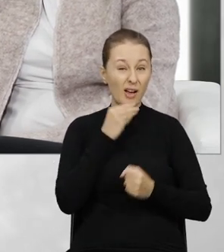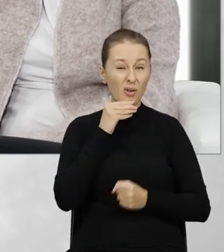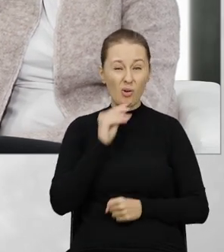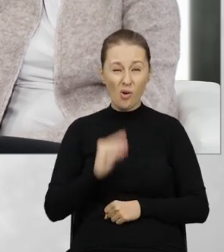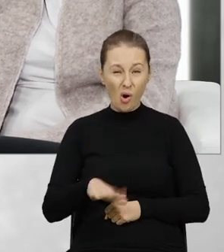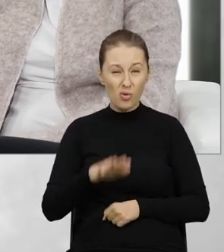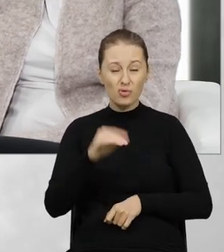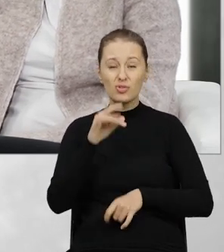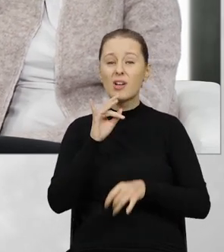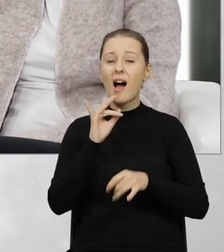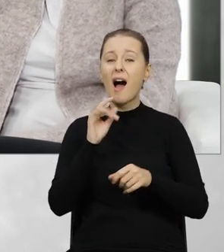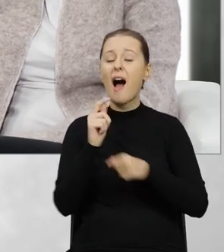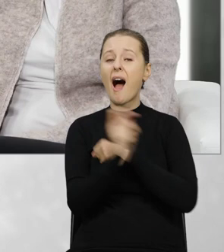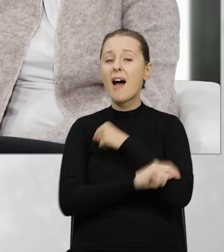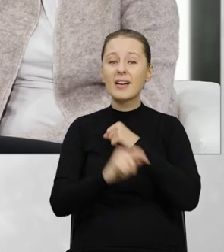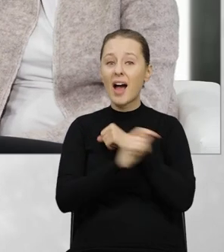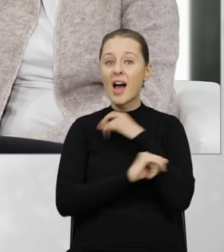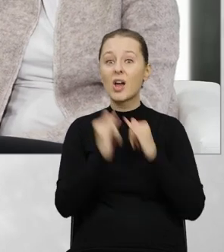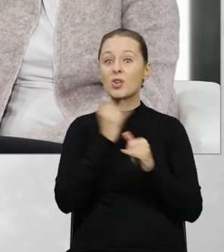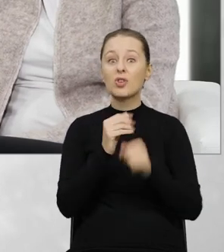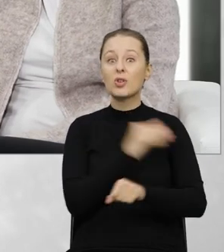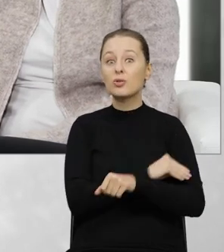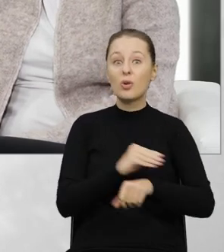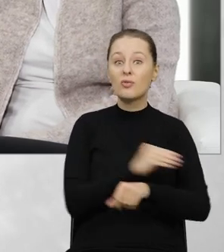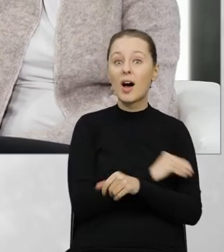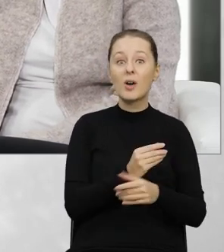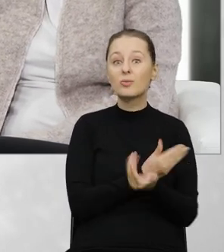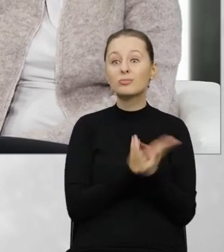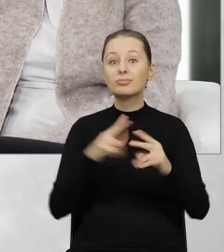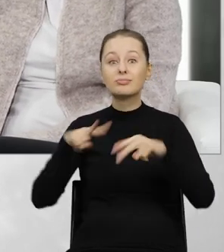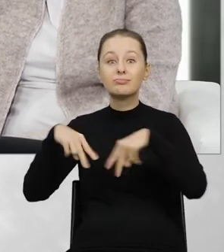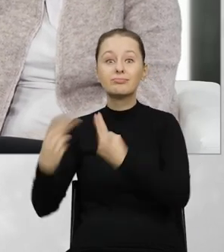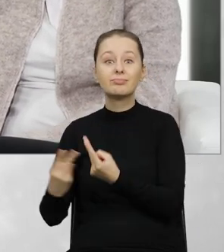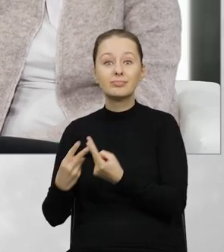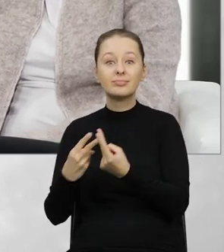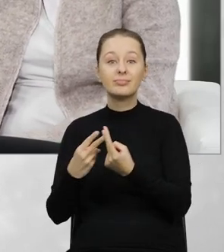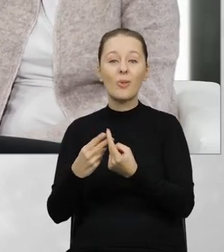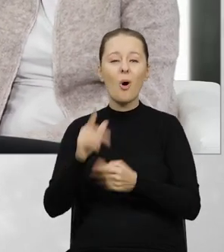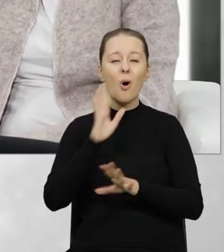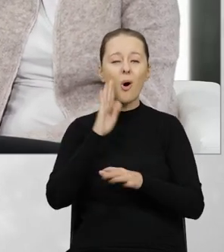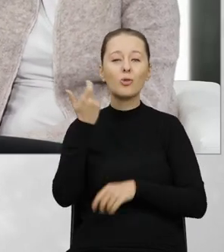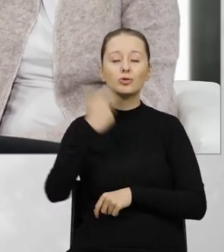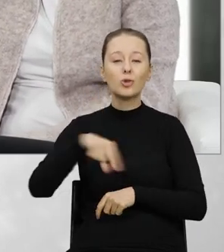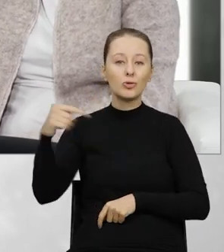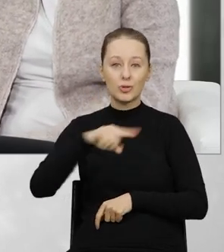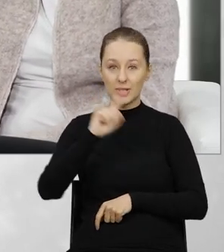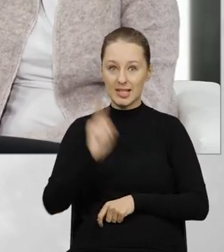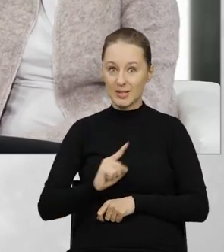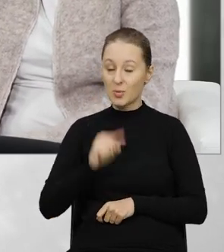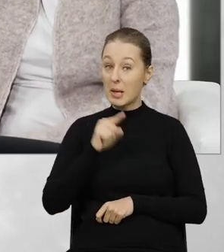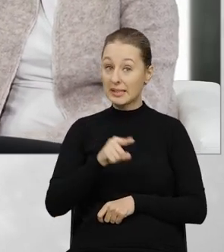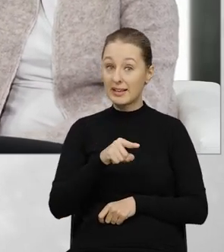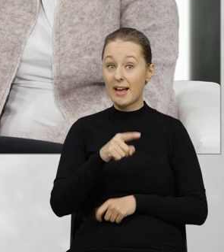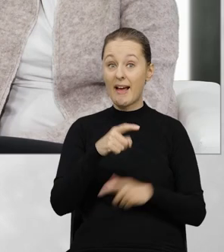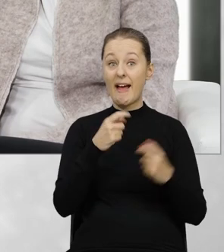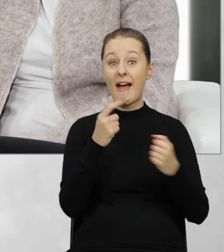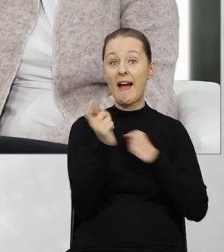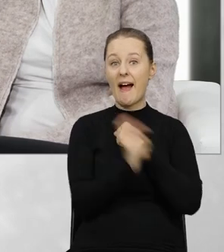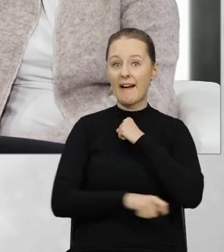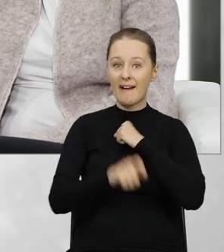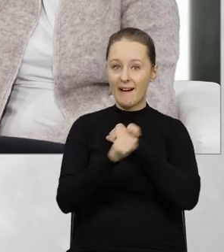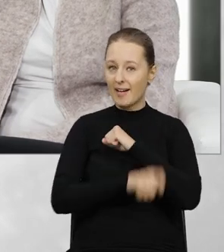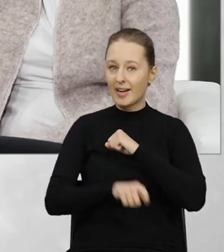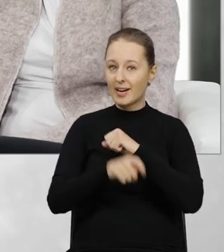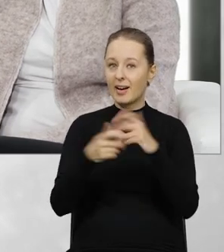jest kara za niedostarczenie towaru, bo wynosi ona aż 100 tysięcy złotych. To są kary, które nakładane